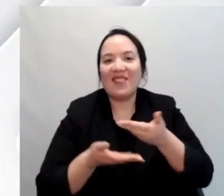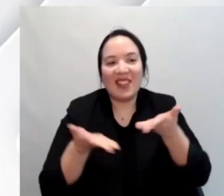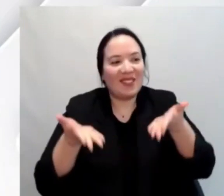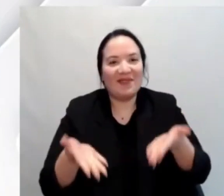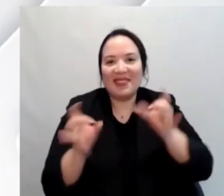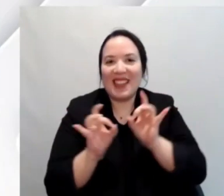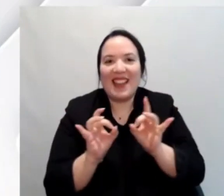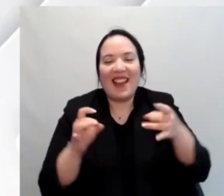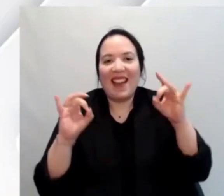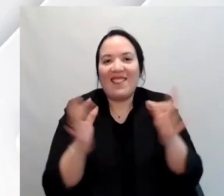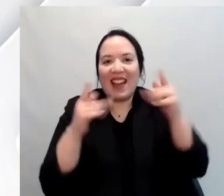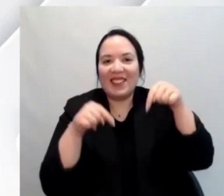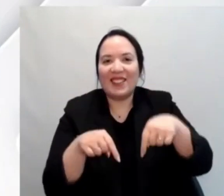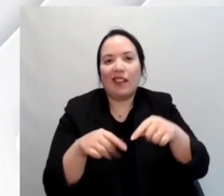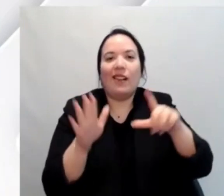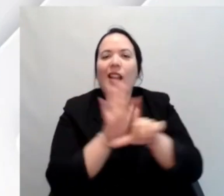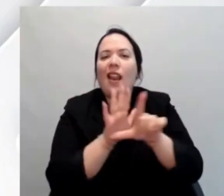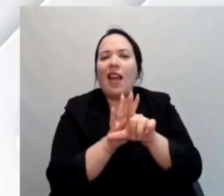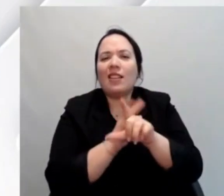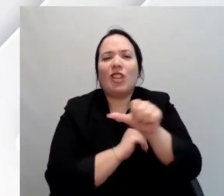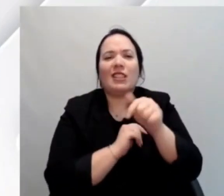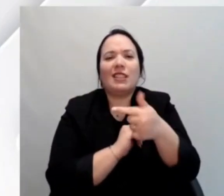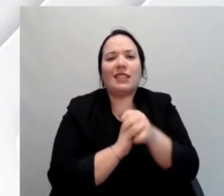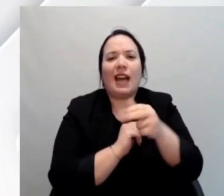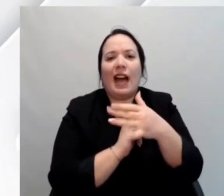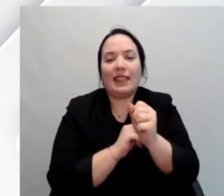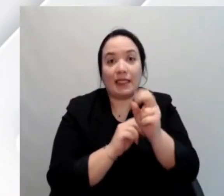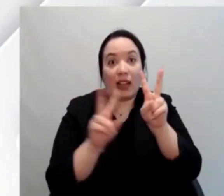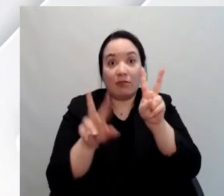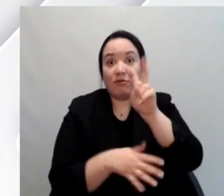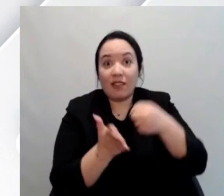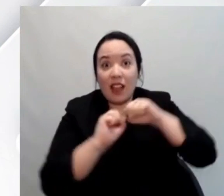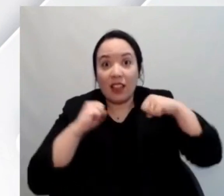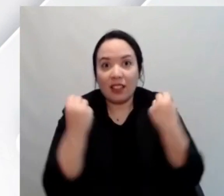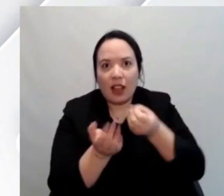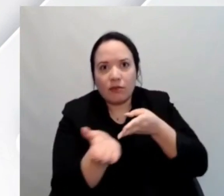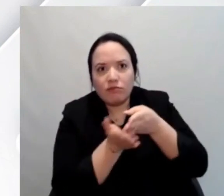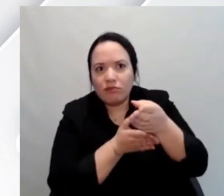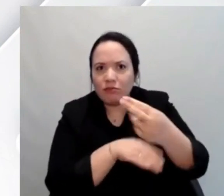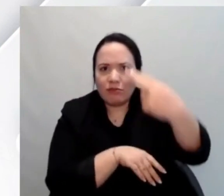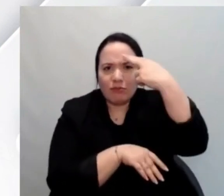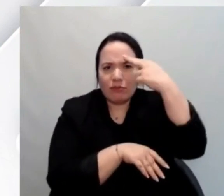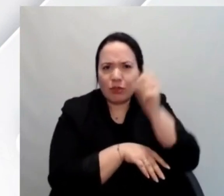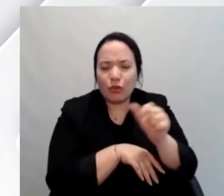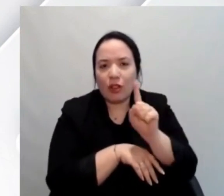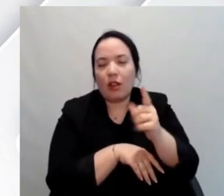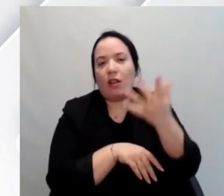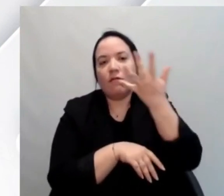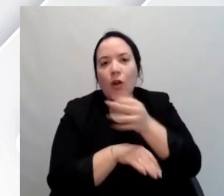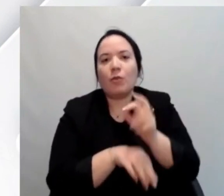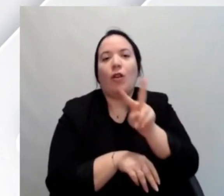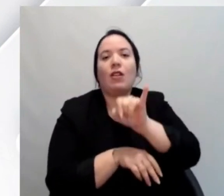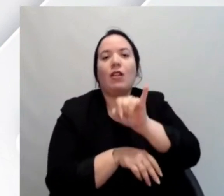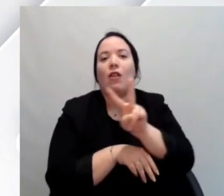la legge stanca vent'anni dopo, non solo per ricordare. Un evento che abbiamo fortemente voluto come IWA International Web